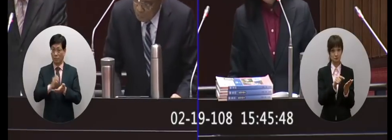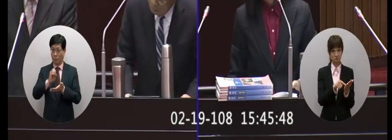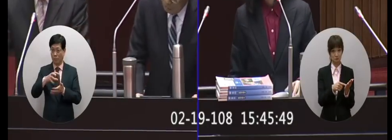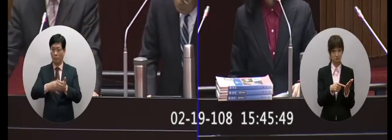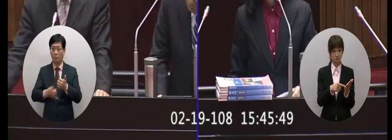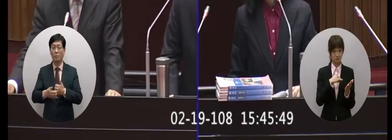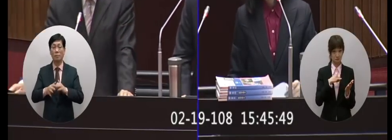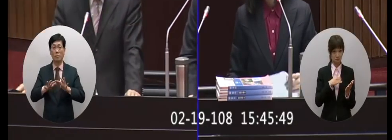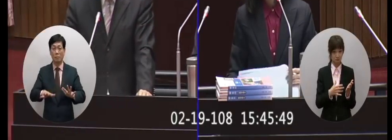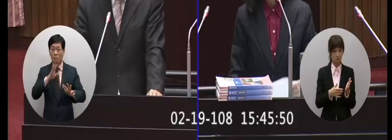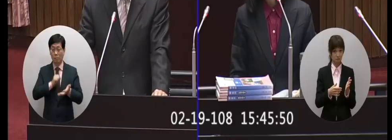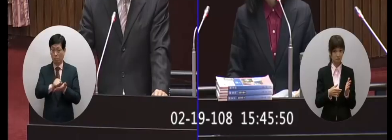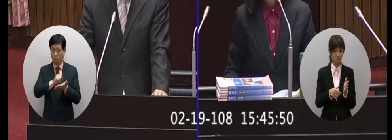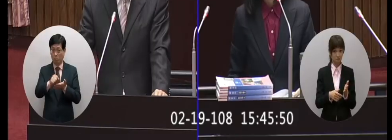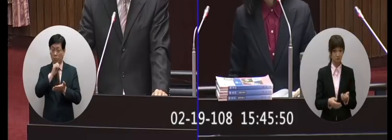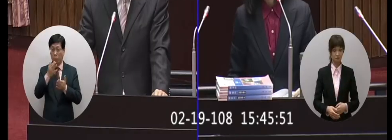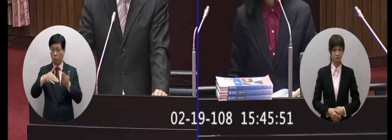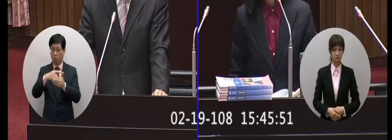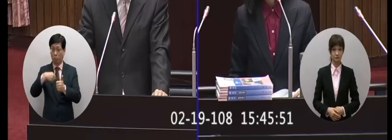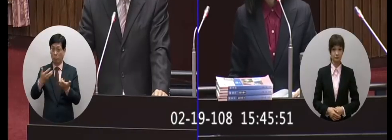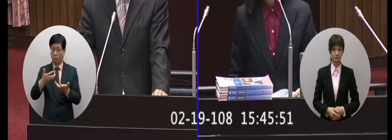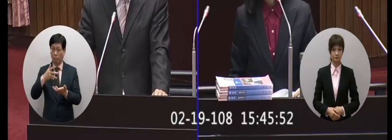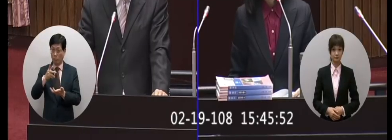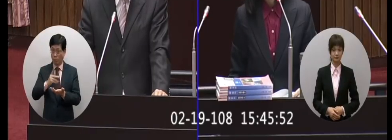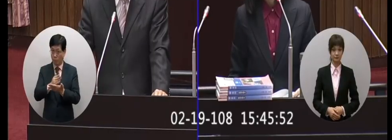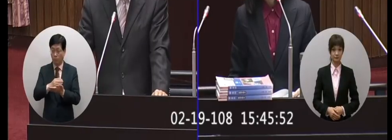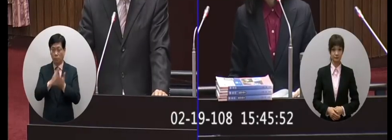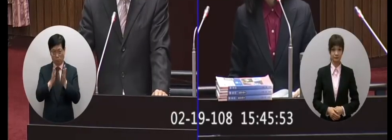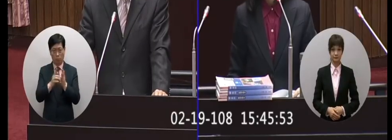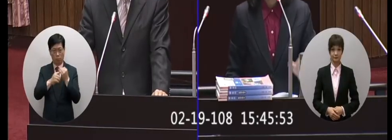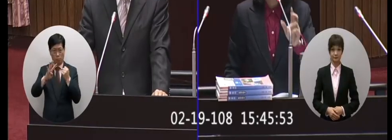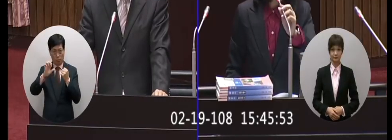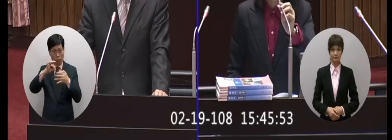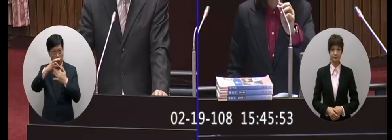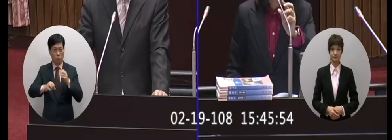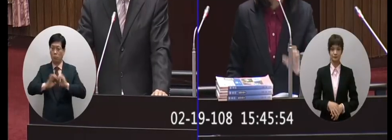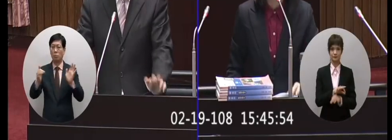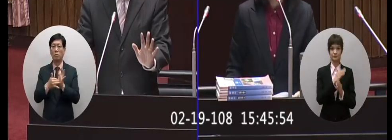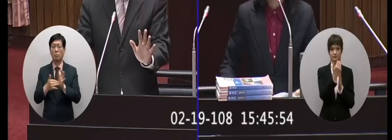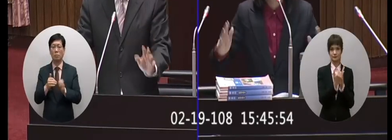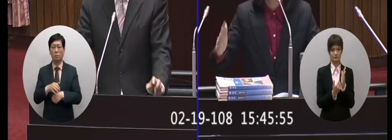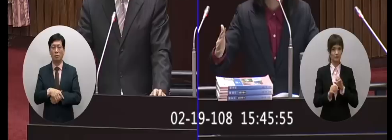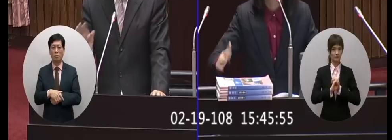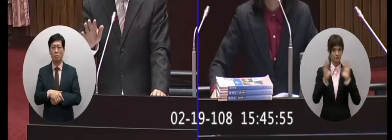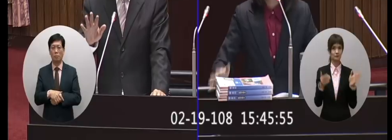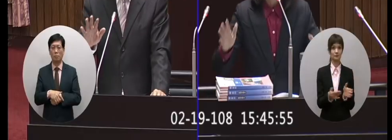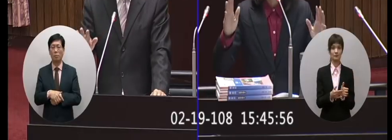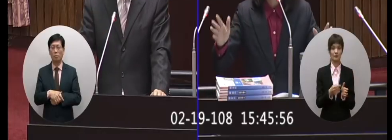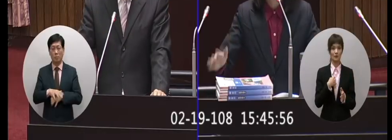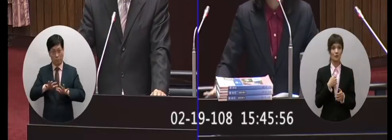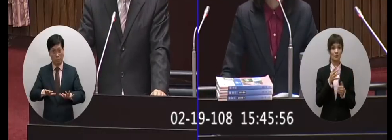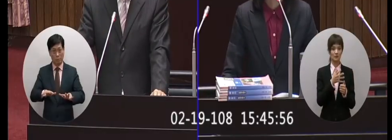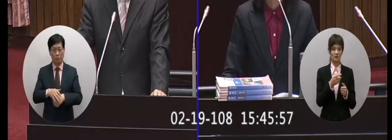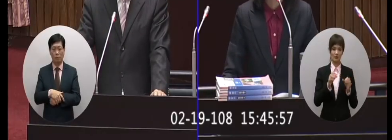員報告那麼有關要出版教科書的45份課綱都已經發佈課綱我當然知道發佈我問教科書